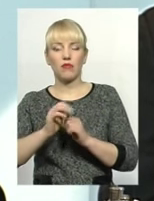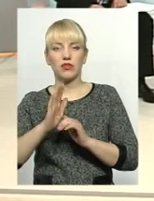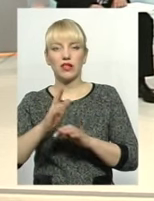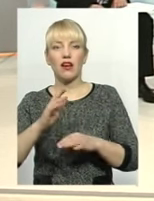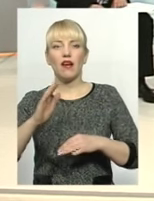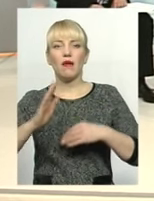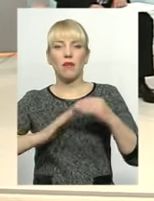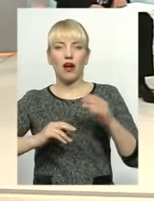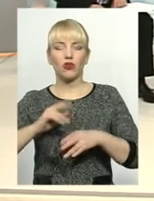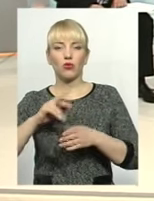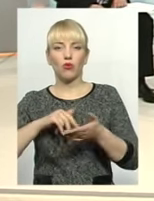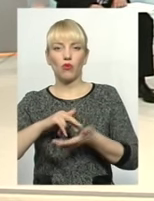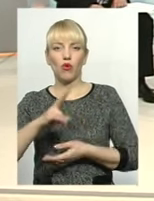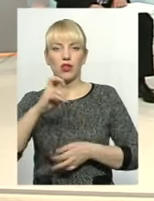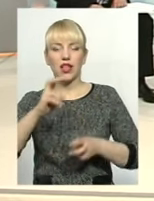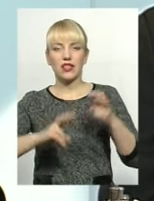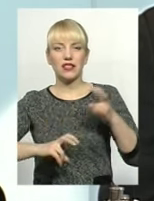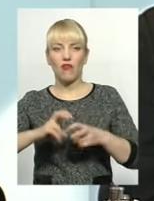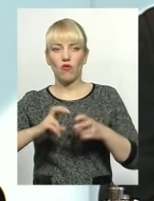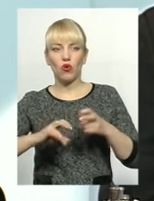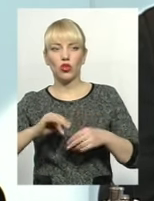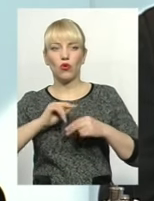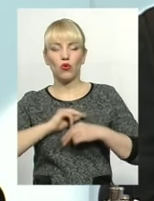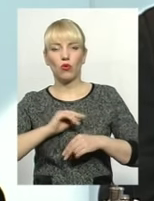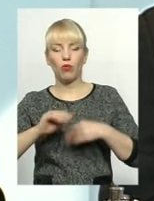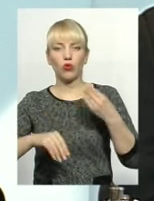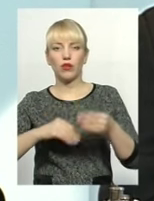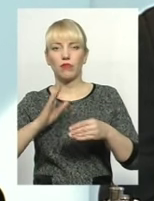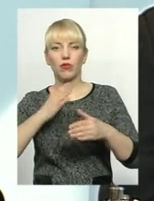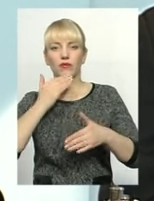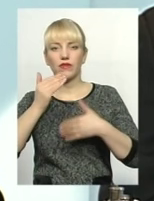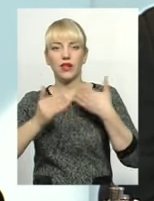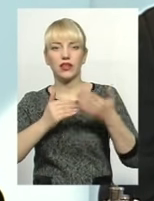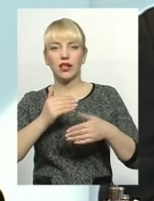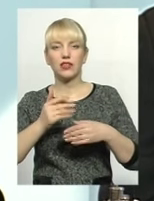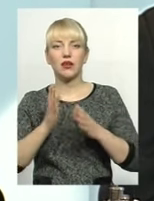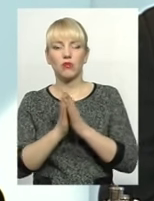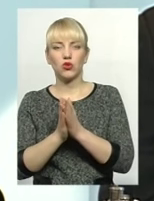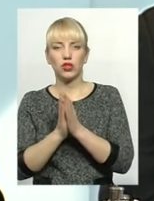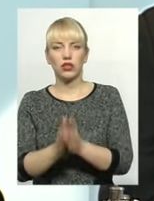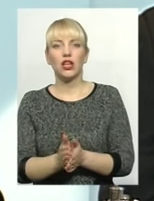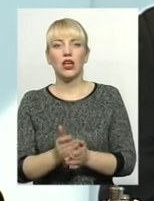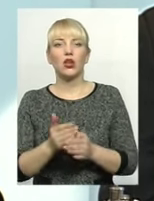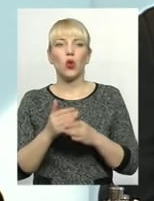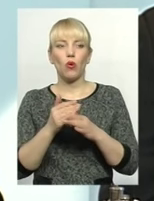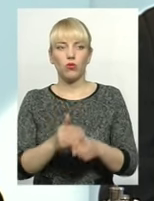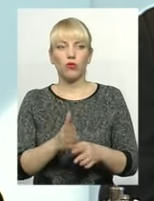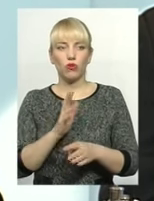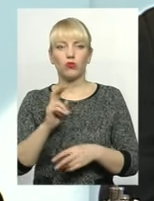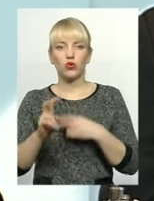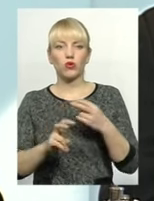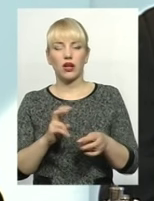заводі, на інших підприємствах, роботодавців наших. Будемо звертатись до роботодавців, просити допомоги. Будемо шукати вихід.